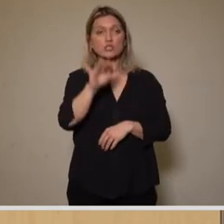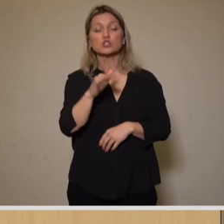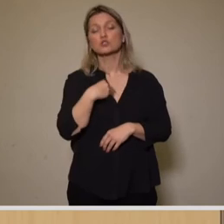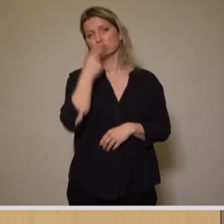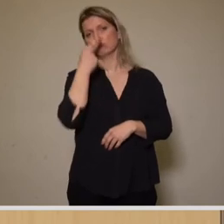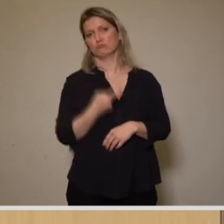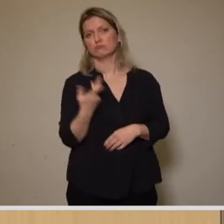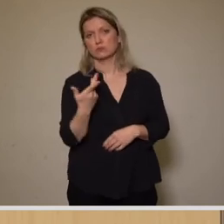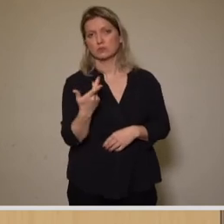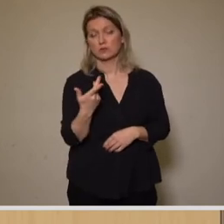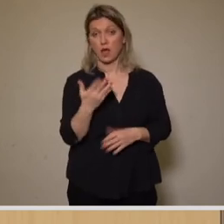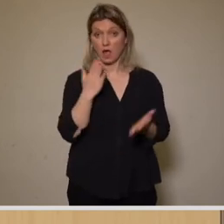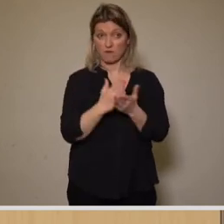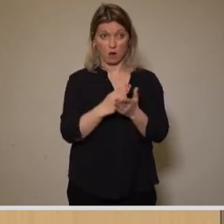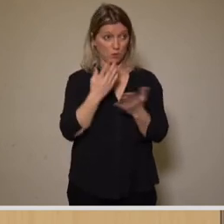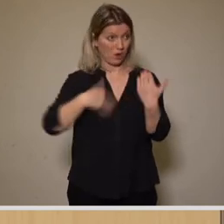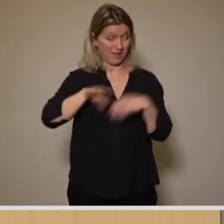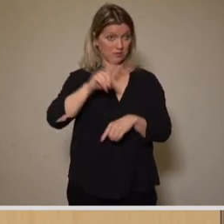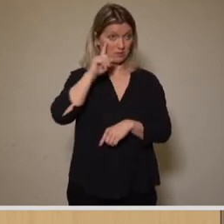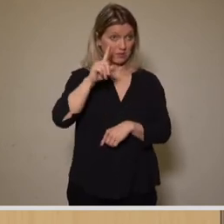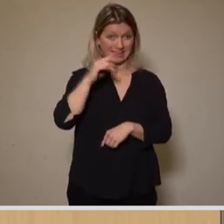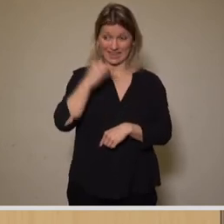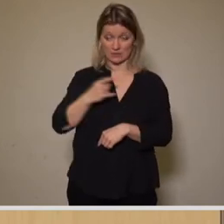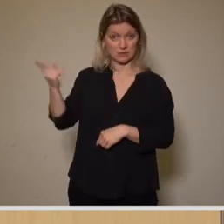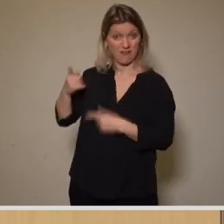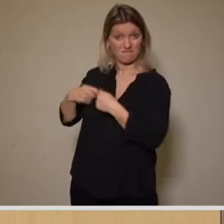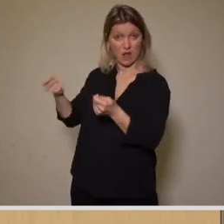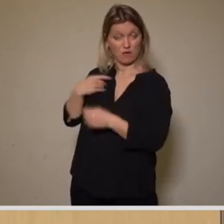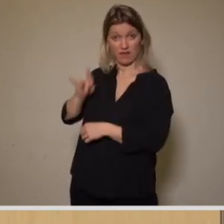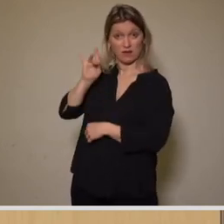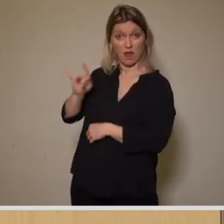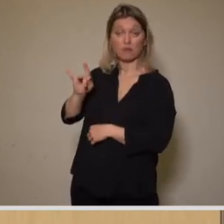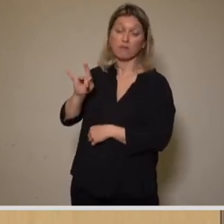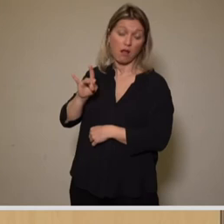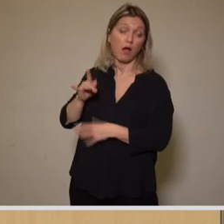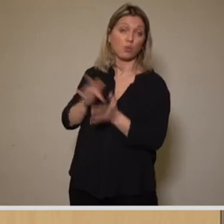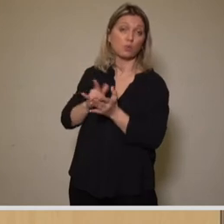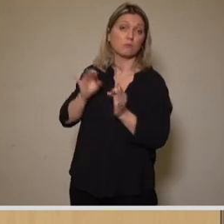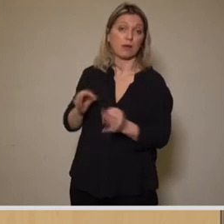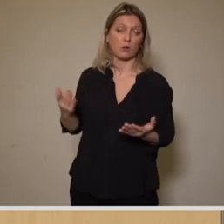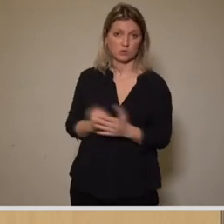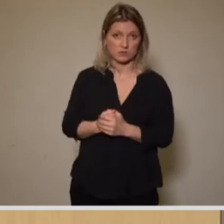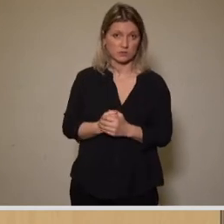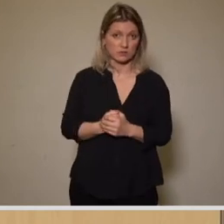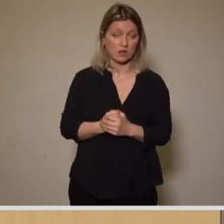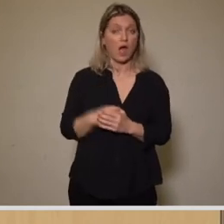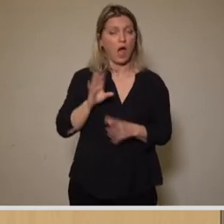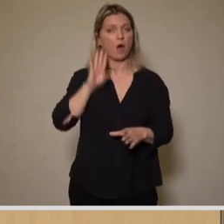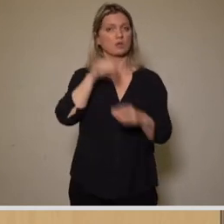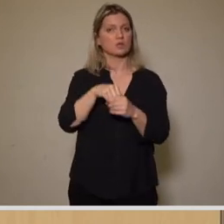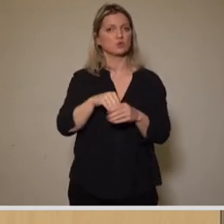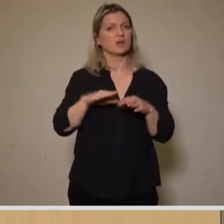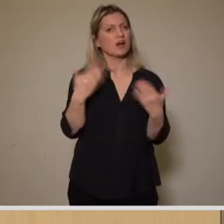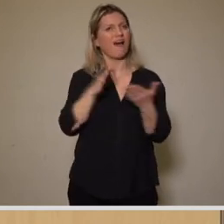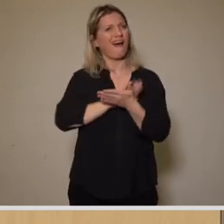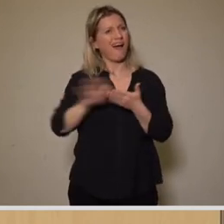Denn sollten wir als Räte uns gegen einen Verkauf in der jetzigen Form entscheiden, dann bedarf es dafür gute Gründe und insbesondere eine realistische andere